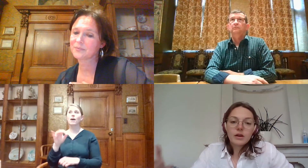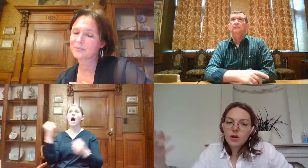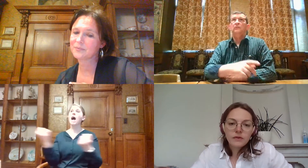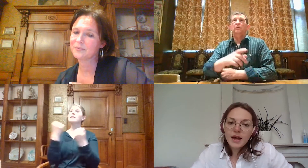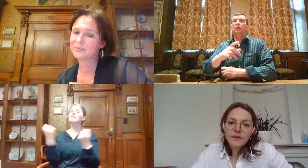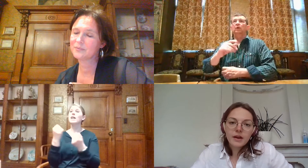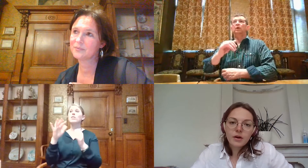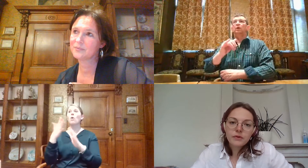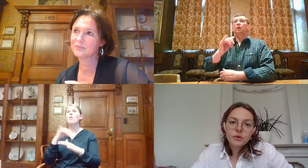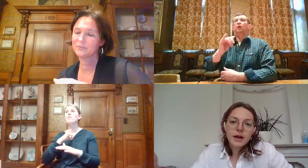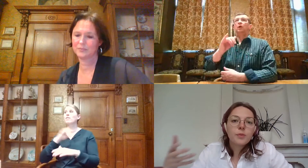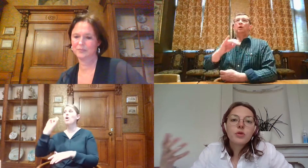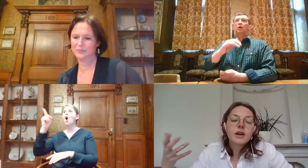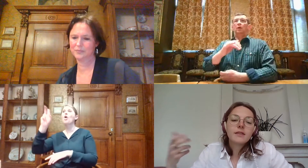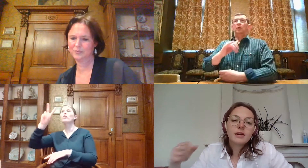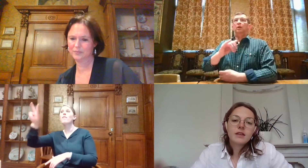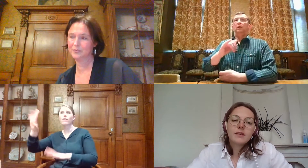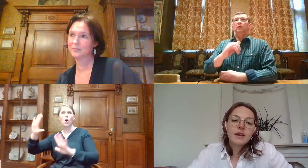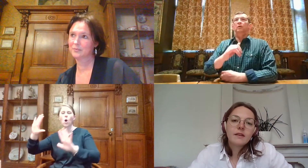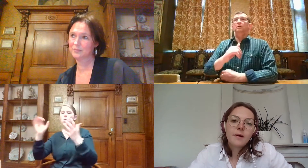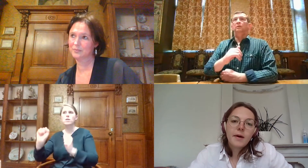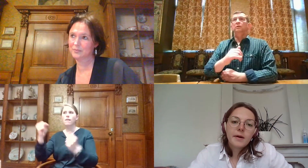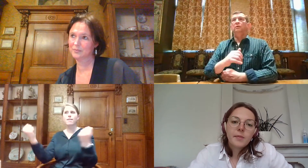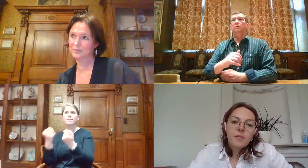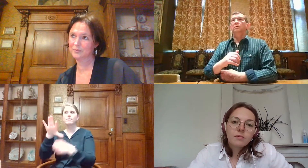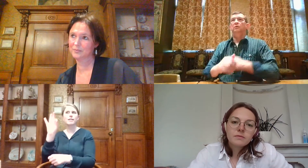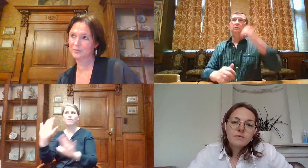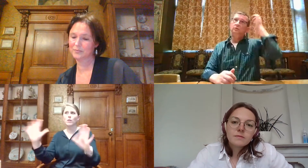Of is dat in uit Vlaanderen? Of hoe ga je op zoek naar die activiteiten?